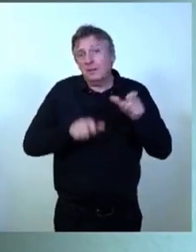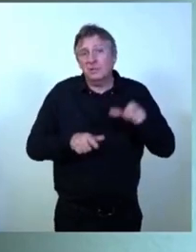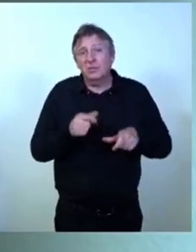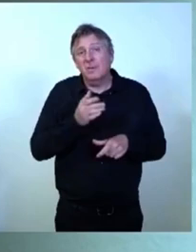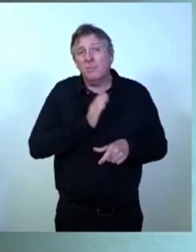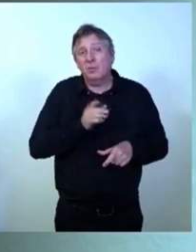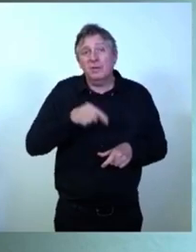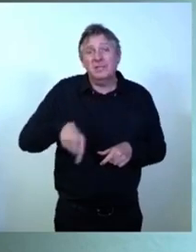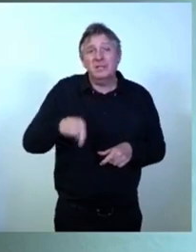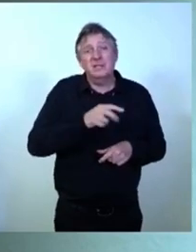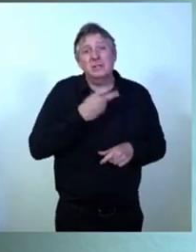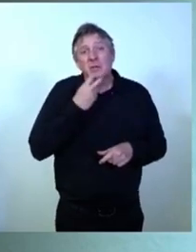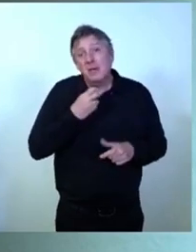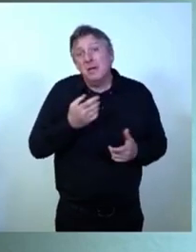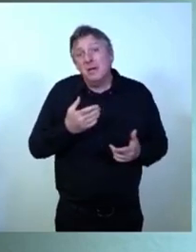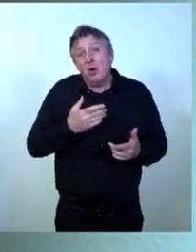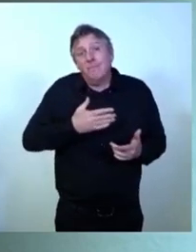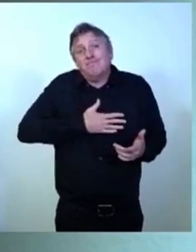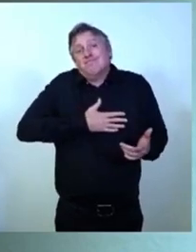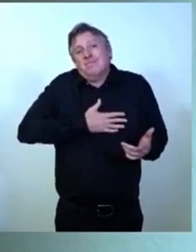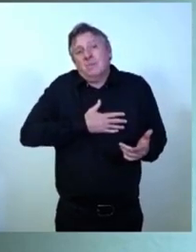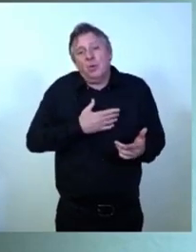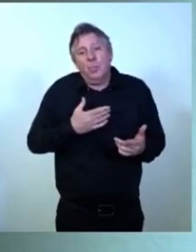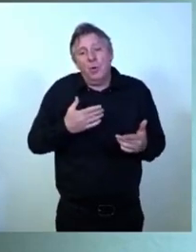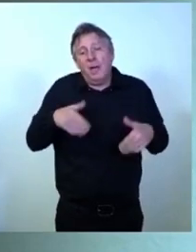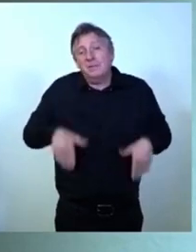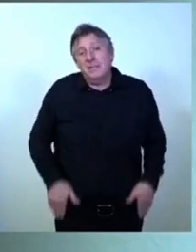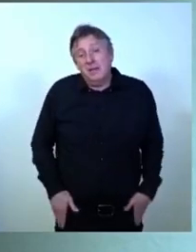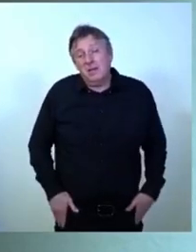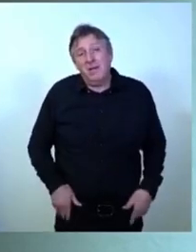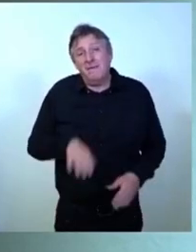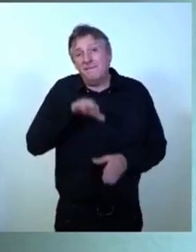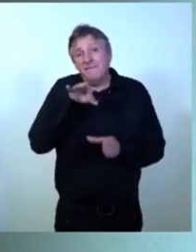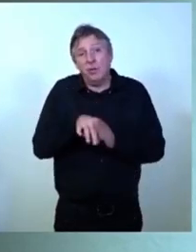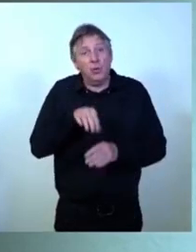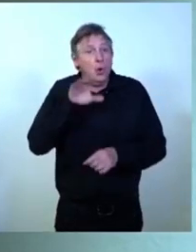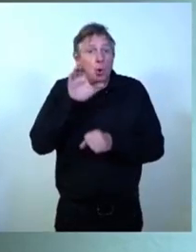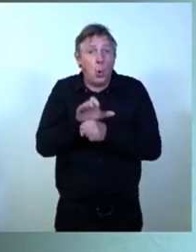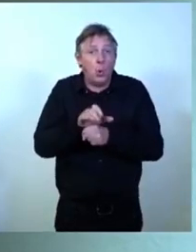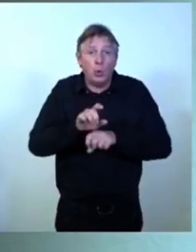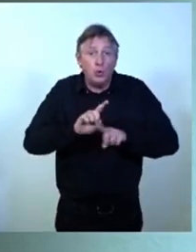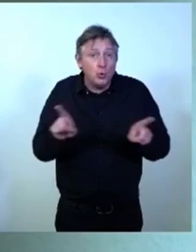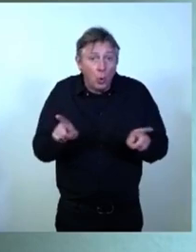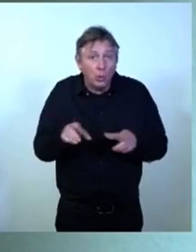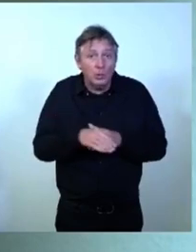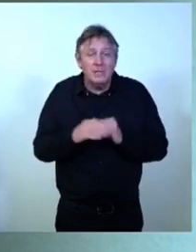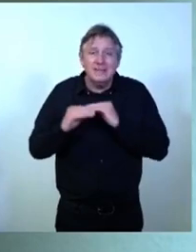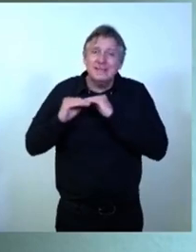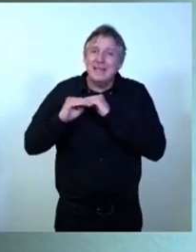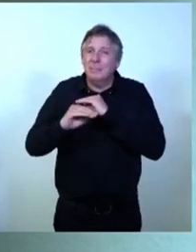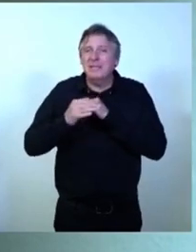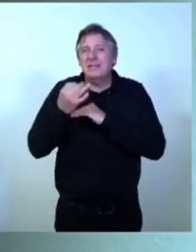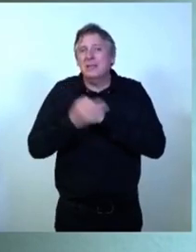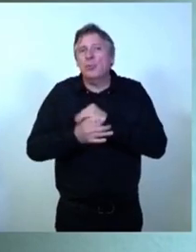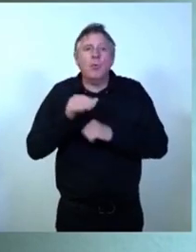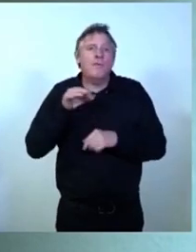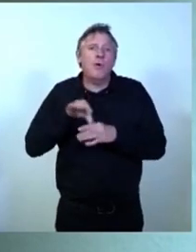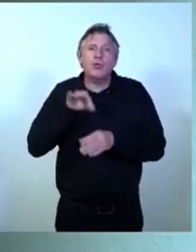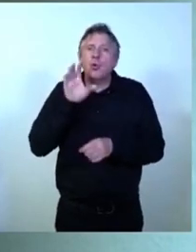étaient assez attachés. Donc nous nous abstiendrons parce qu'on ne va pas voter contre une stabilité des taux, mais